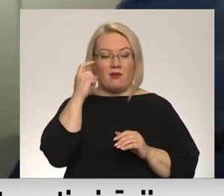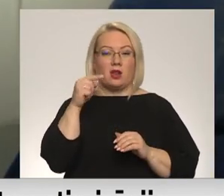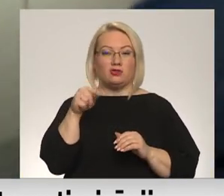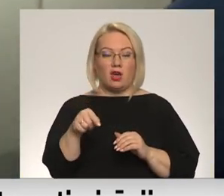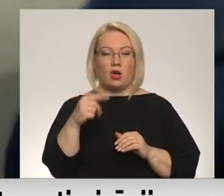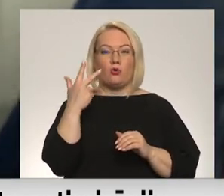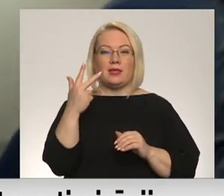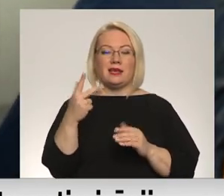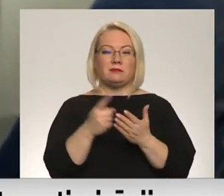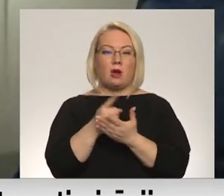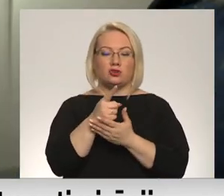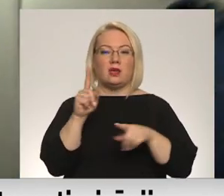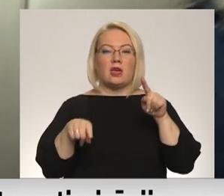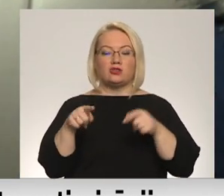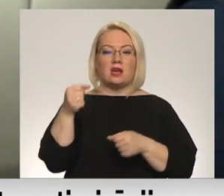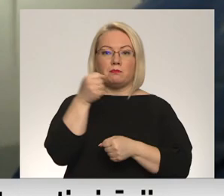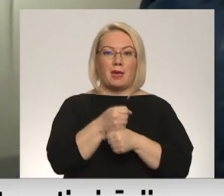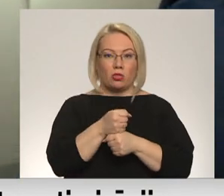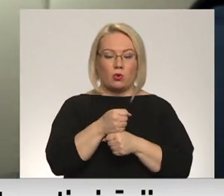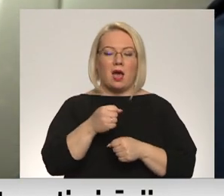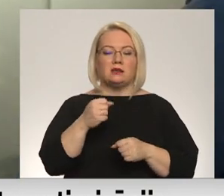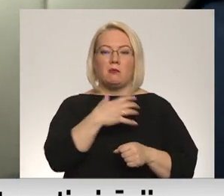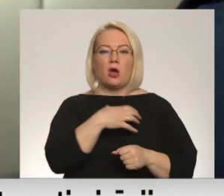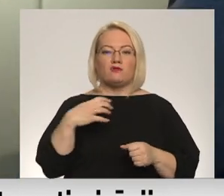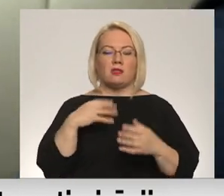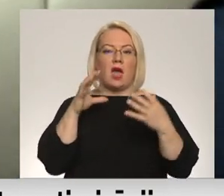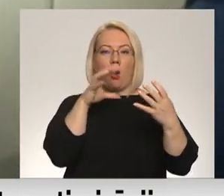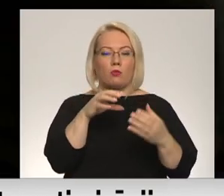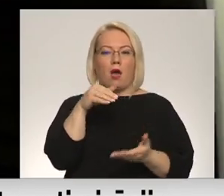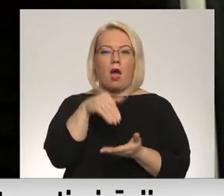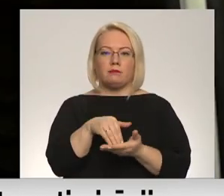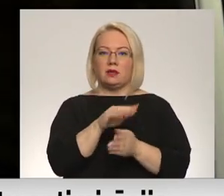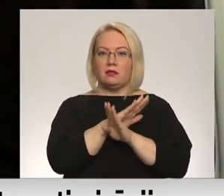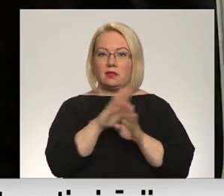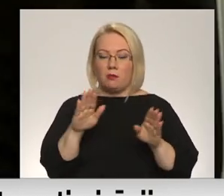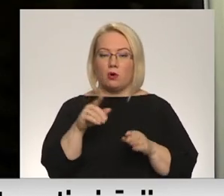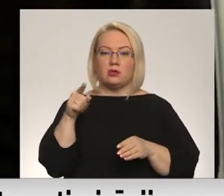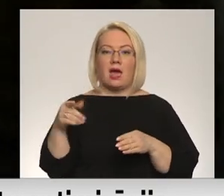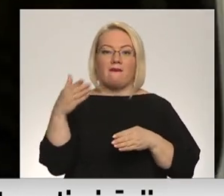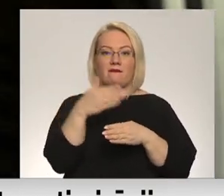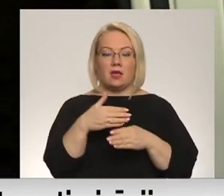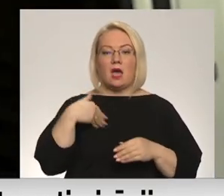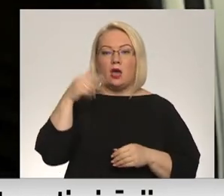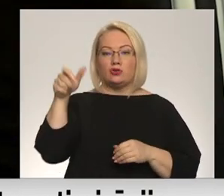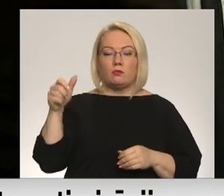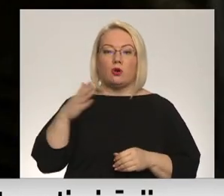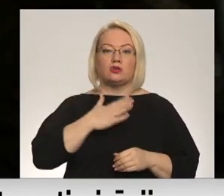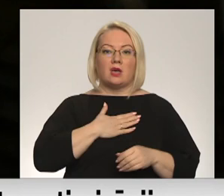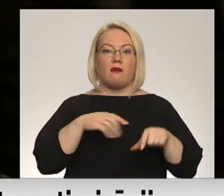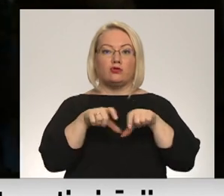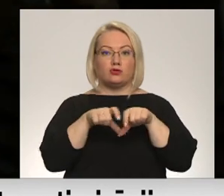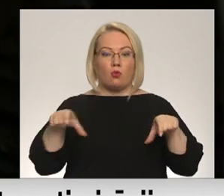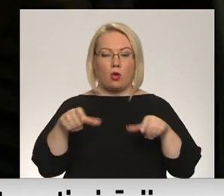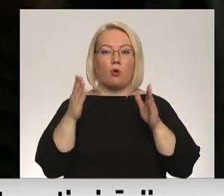maršrutos atsevišķās pieturās, pašvaldības skolāna autobusu sverst nepiestās. Tā vietā skolēniem ceļš uz savu izglītības